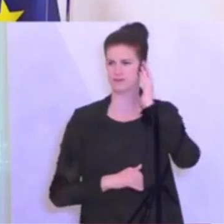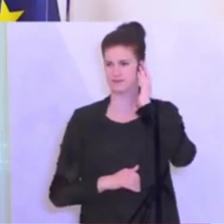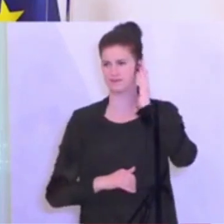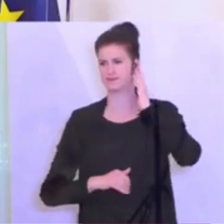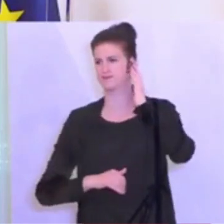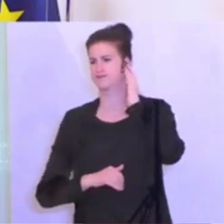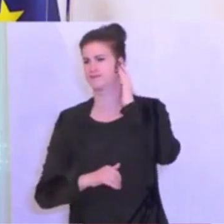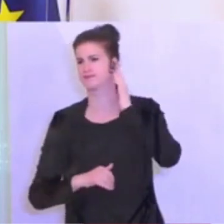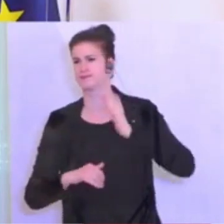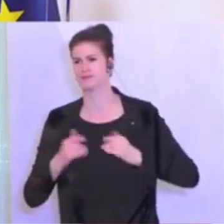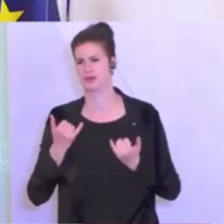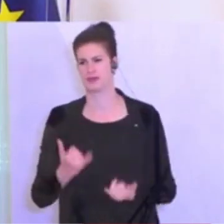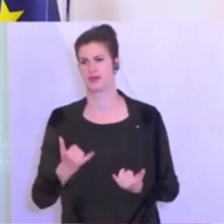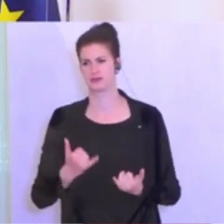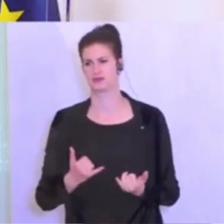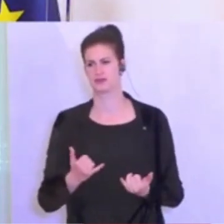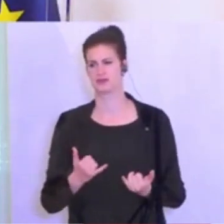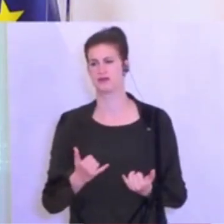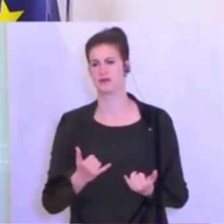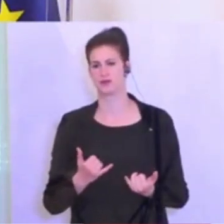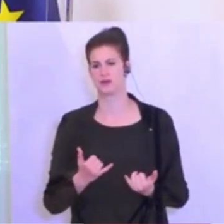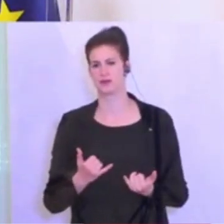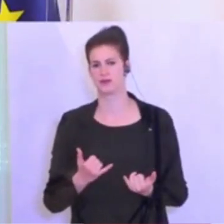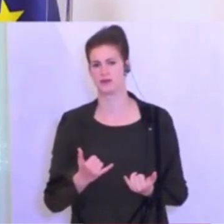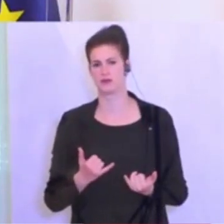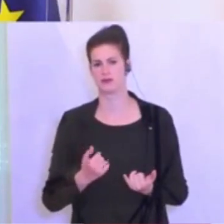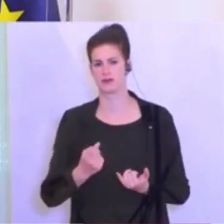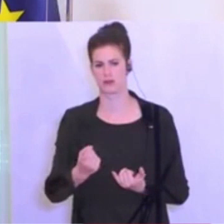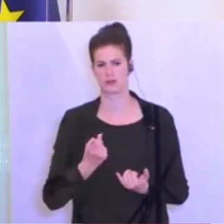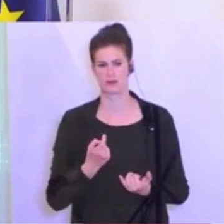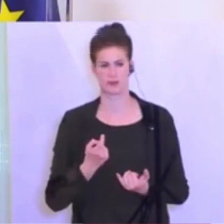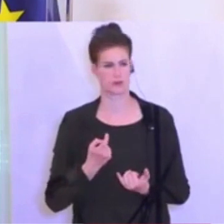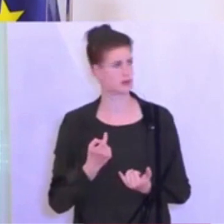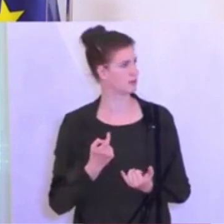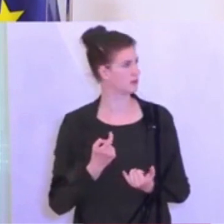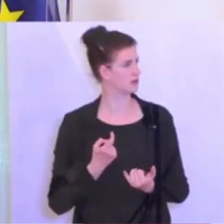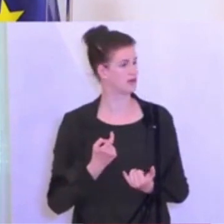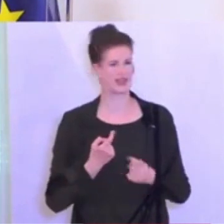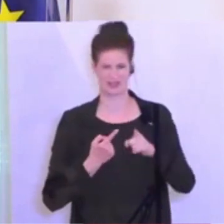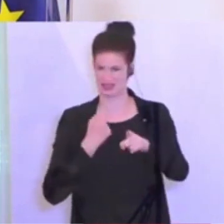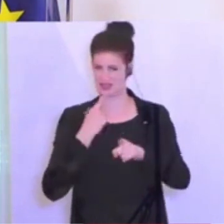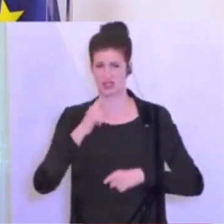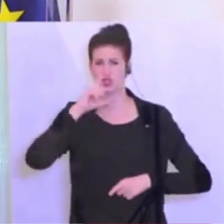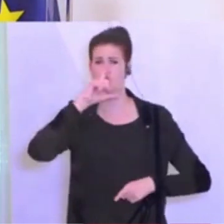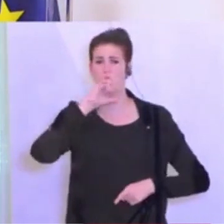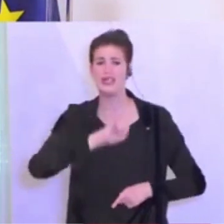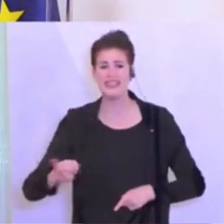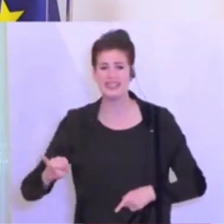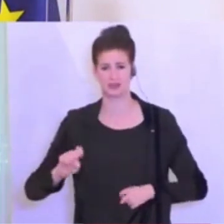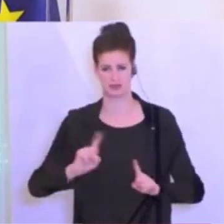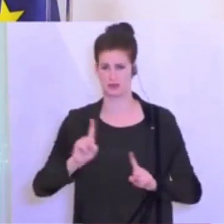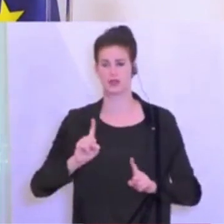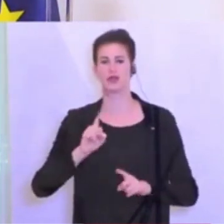Ich möchte noch einmal betonen, dass wir vom 15. Juni sprechen, also